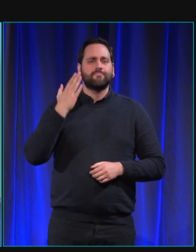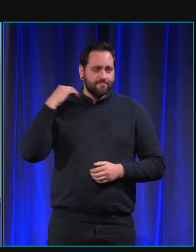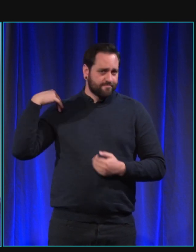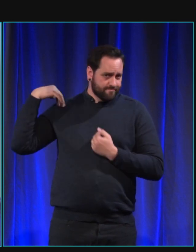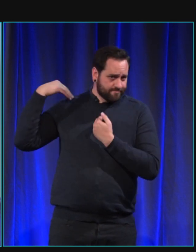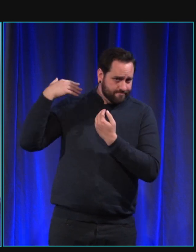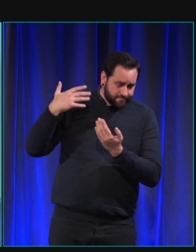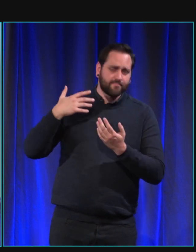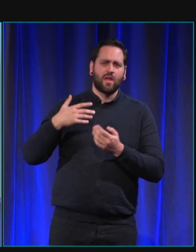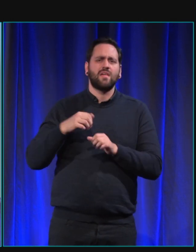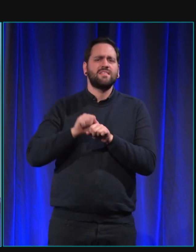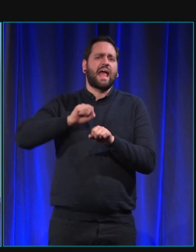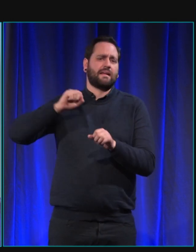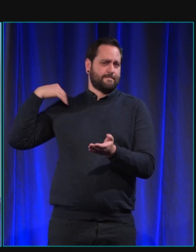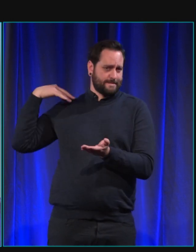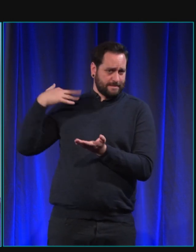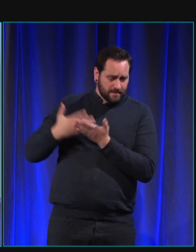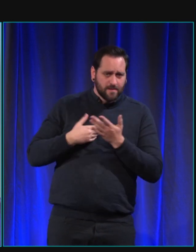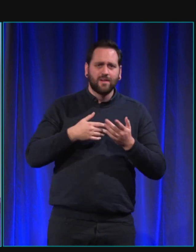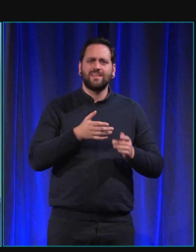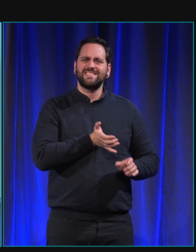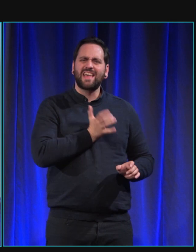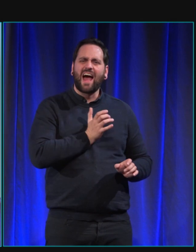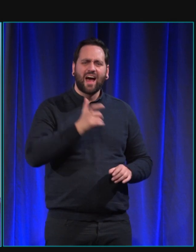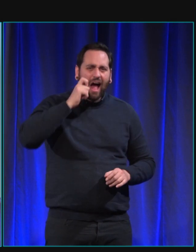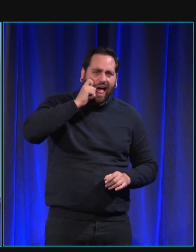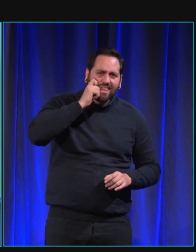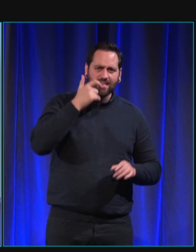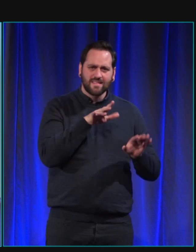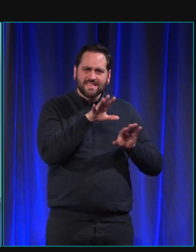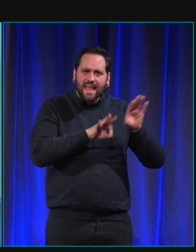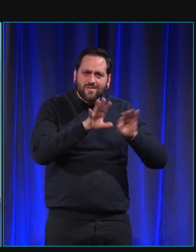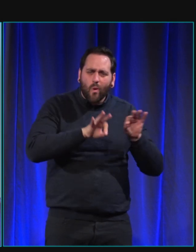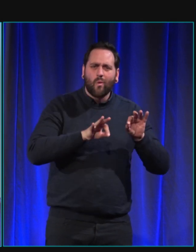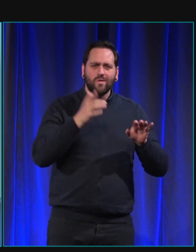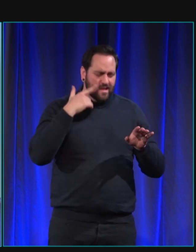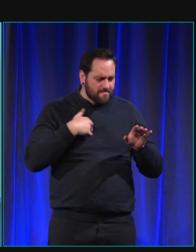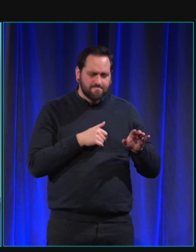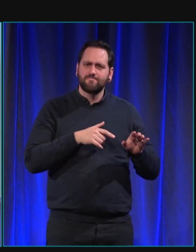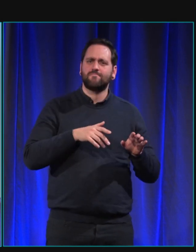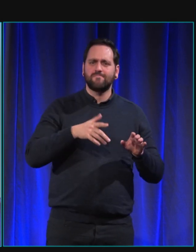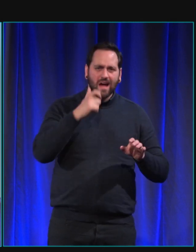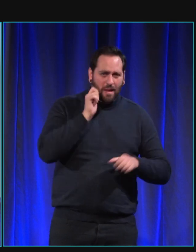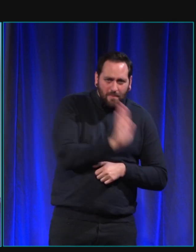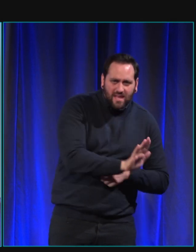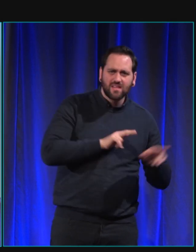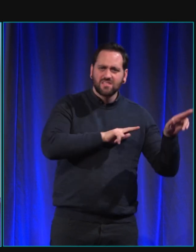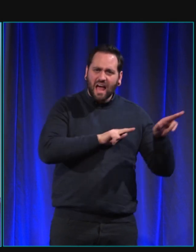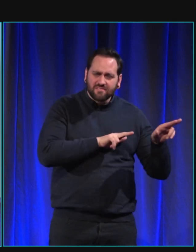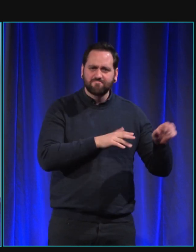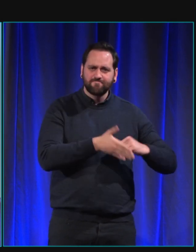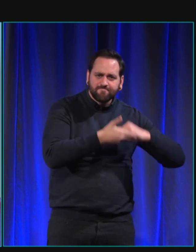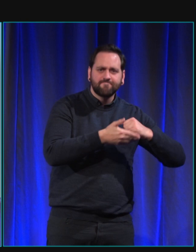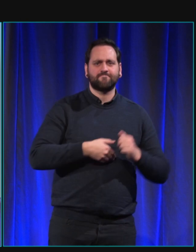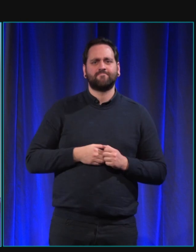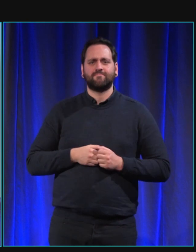siècles pour donner certaines fonctions aux chiens, chiens de chasse, chiens de garde de troupeau, chiens